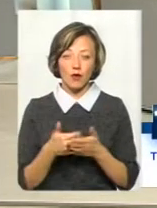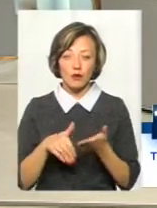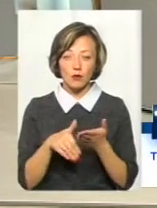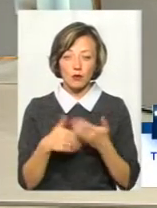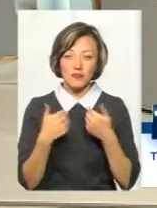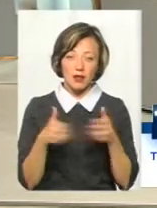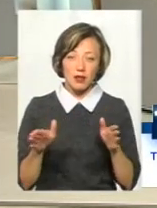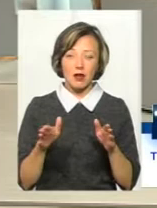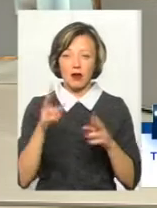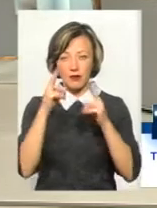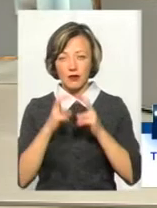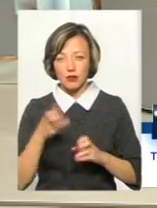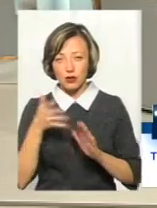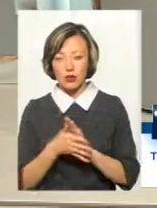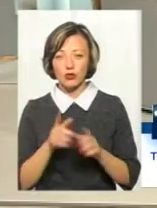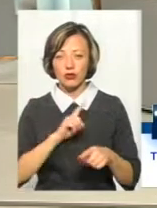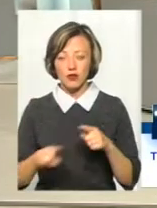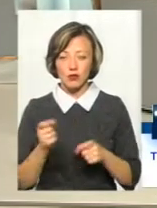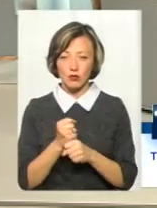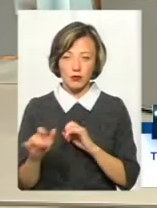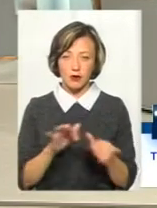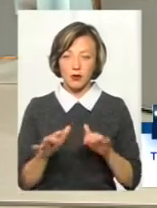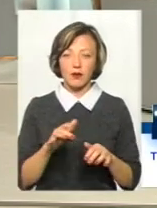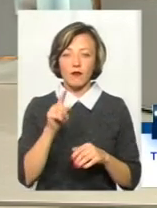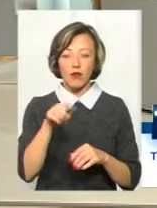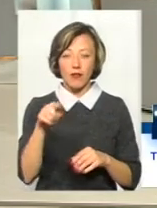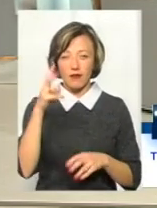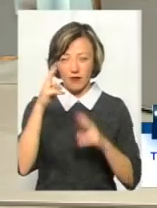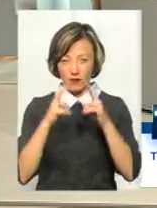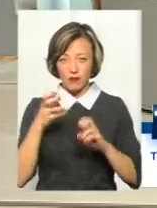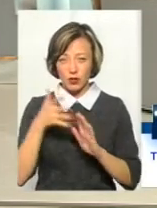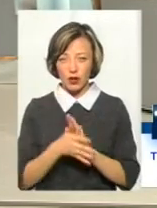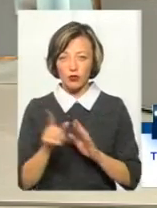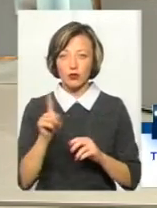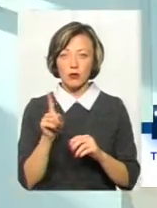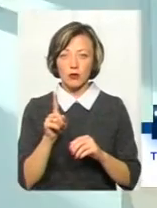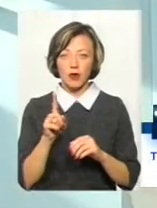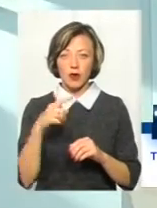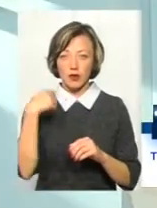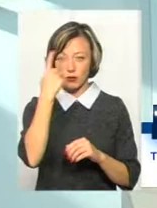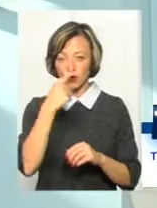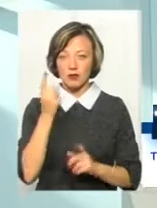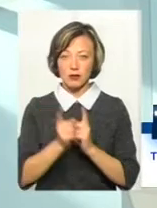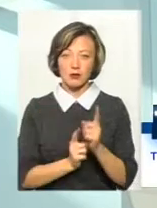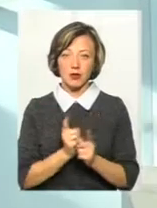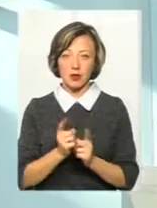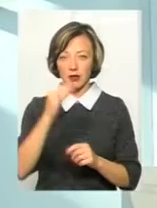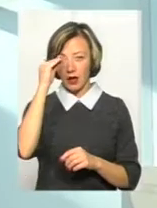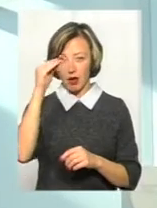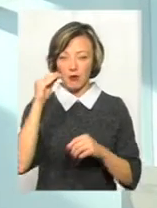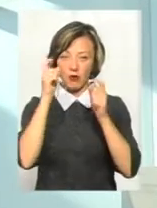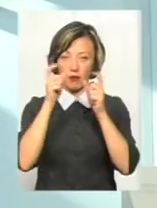відкриття, вони вивчають нові способи, щоб швидко зробити. Вони вивчають нові способи, щоб зовнішність свою змінити, навіть кепка,